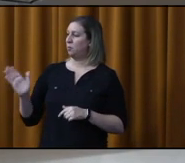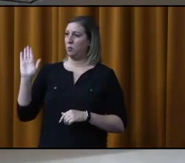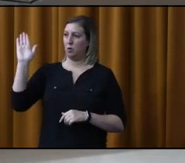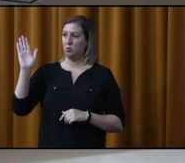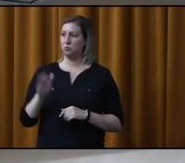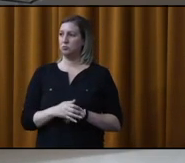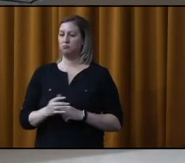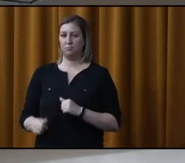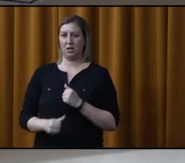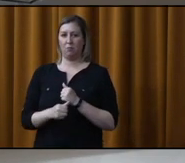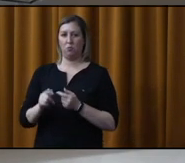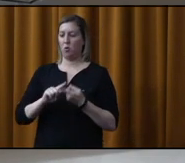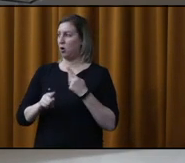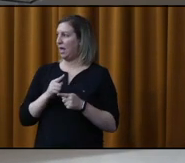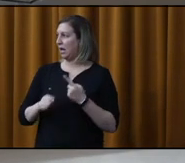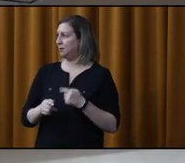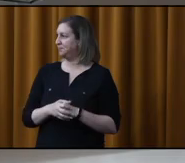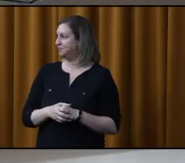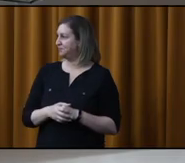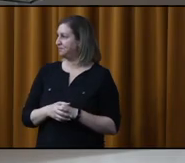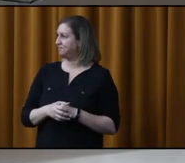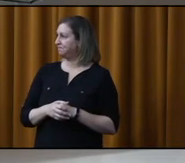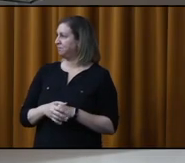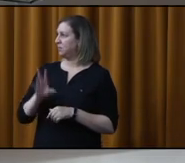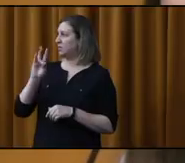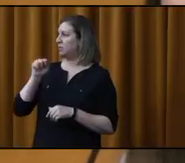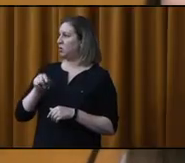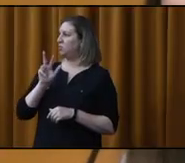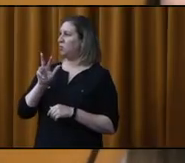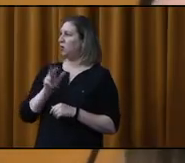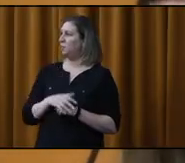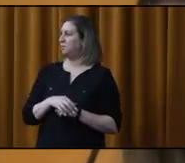'appuie mon collègue, le Président. Merci. 7.3.